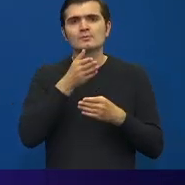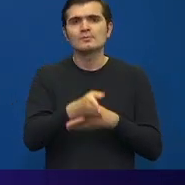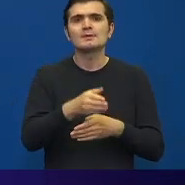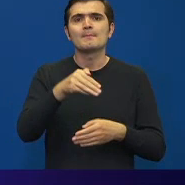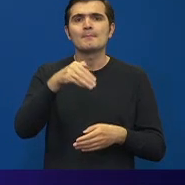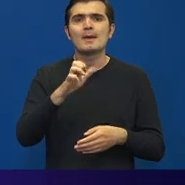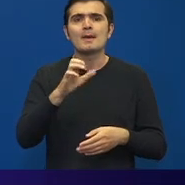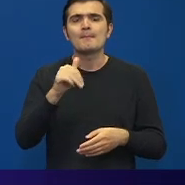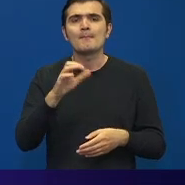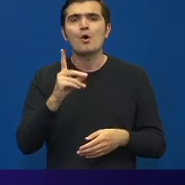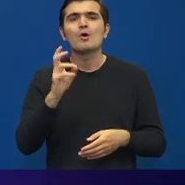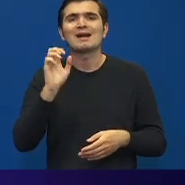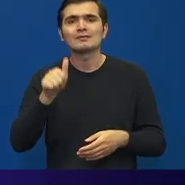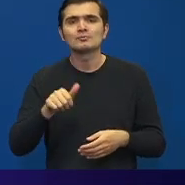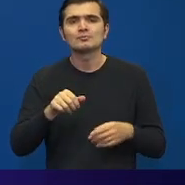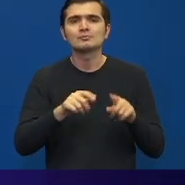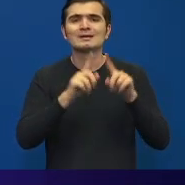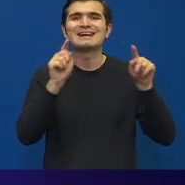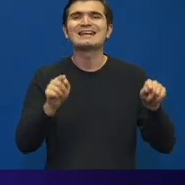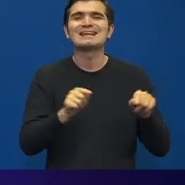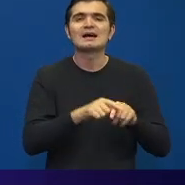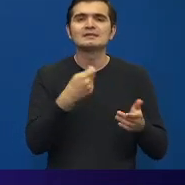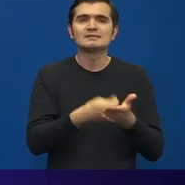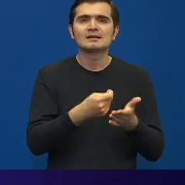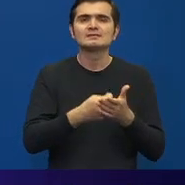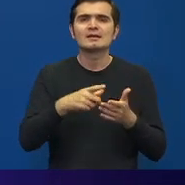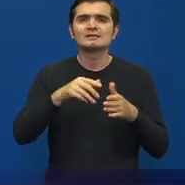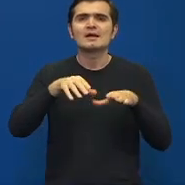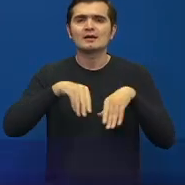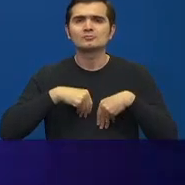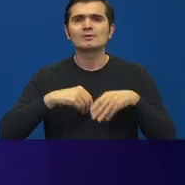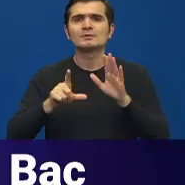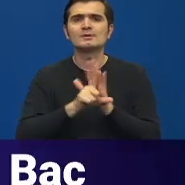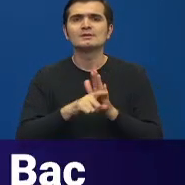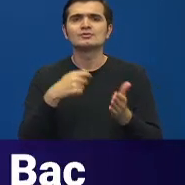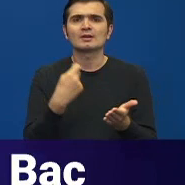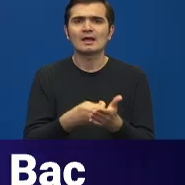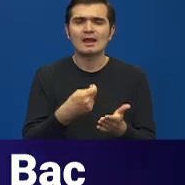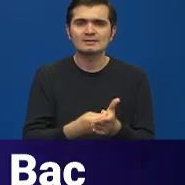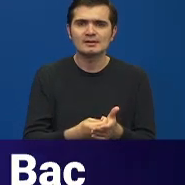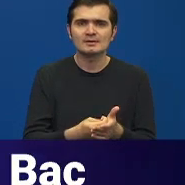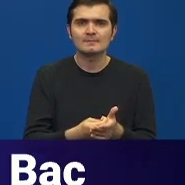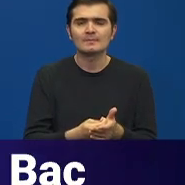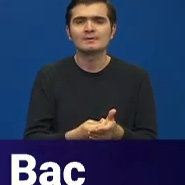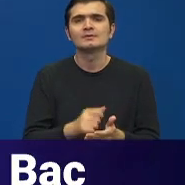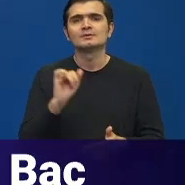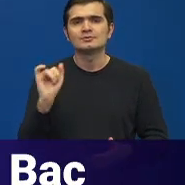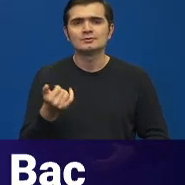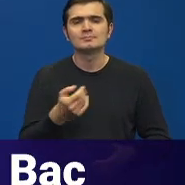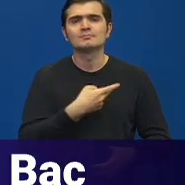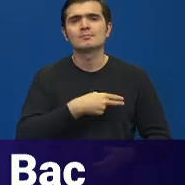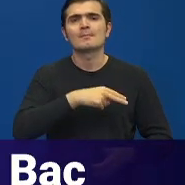salarizare se asumă prin legea salarizării care se află în negociere la Ministerul Muncii. Angajamentul pe care